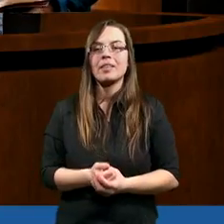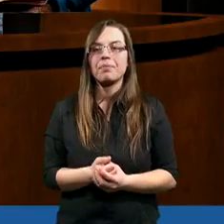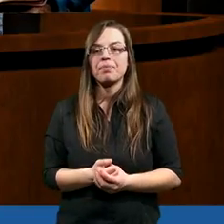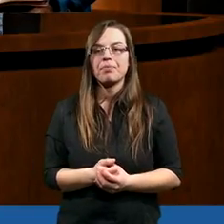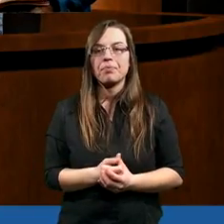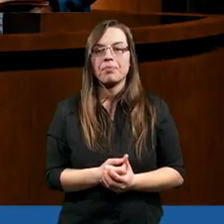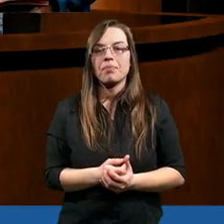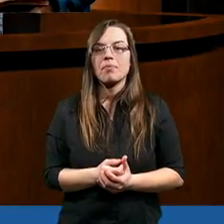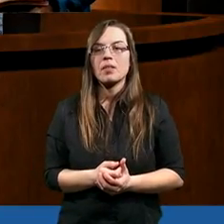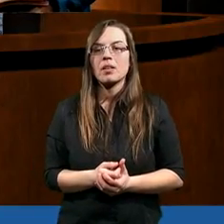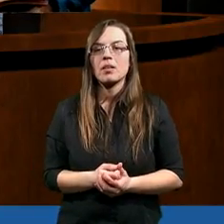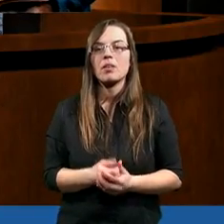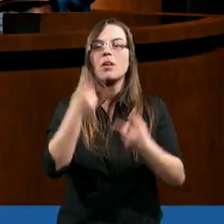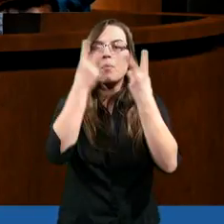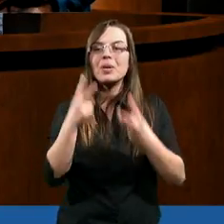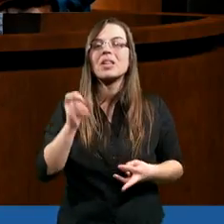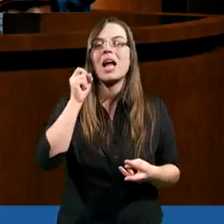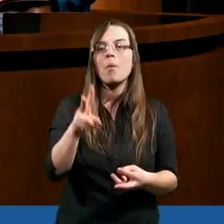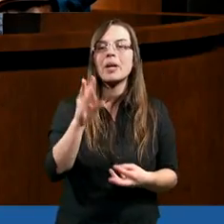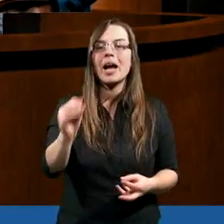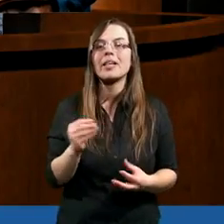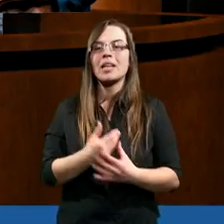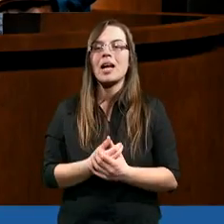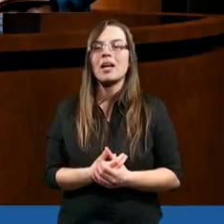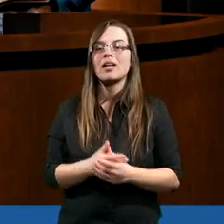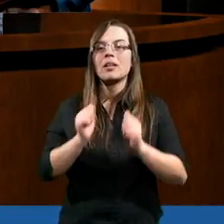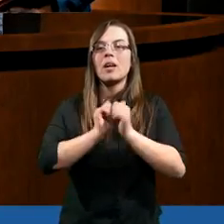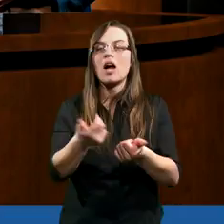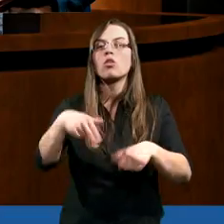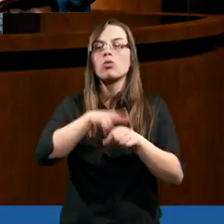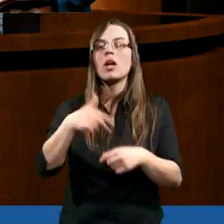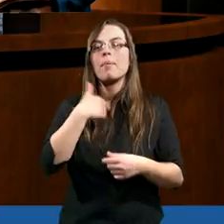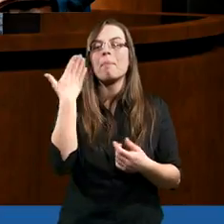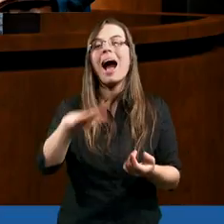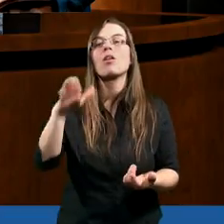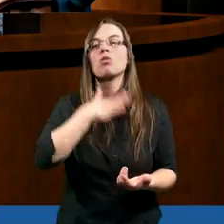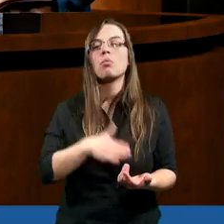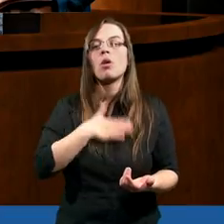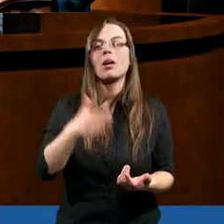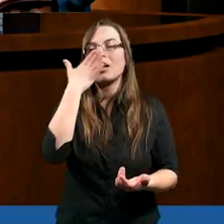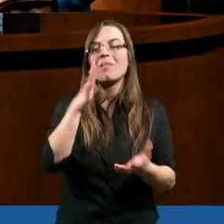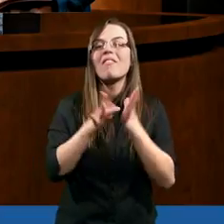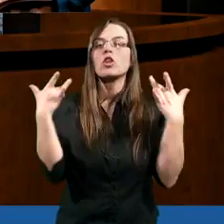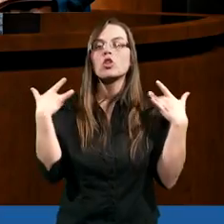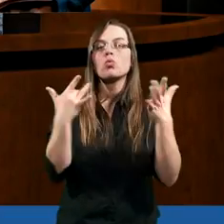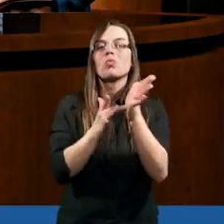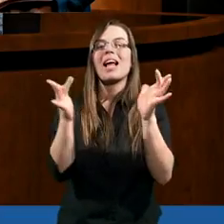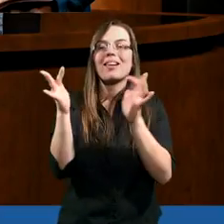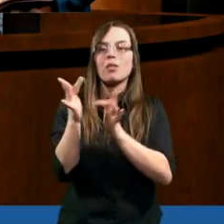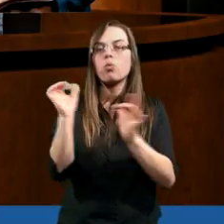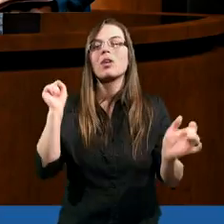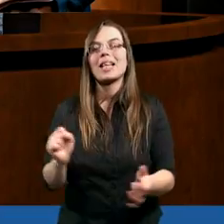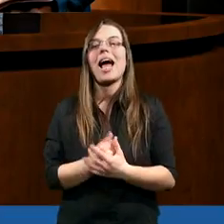jeszcze dodał. Kiedyś przeczytałem takie zdanie, które mi się bardzo spodobało chyba w życiu Jezusa.